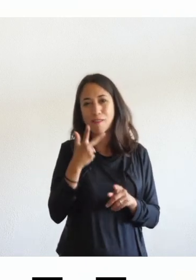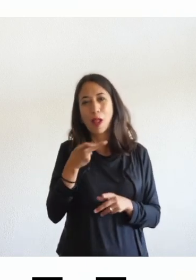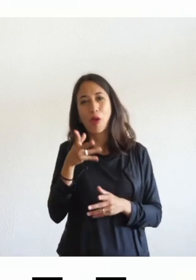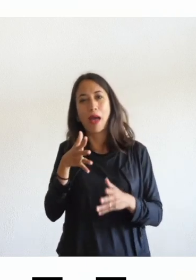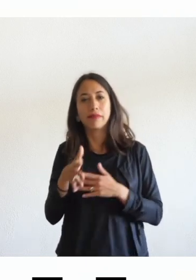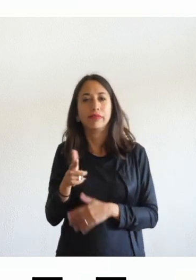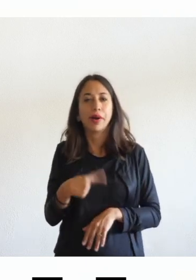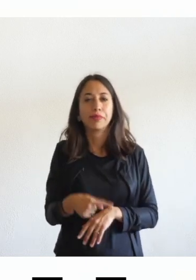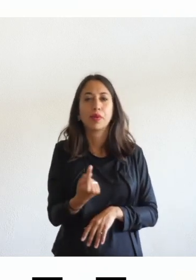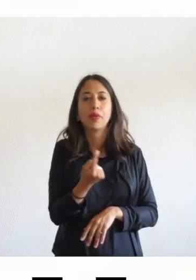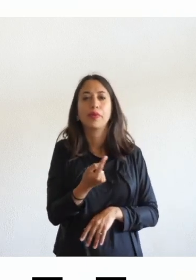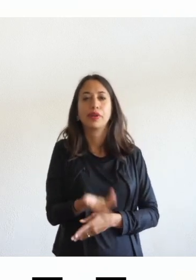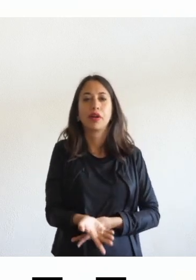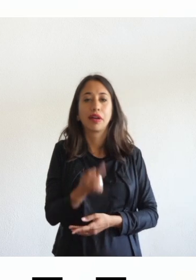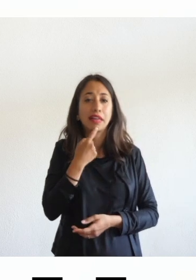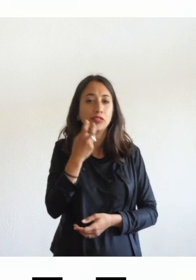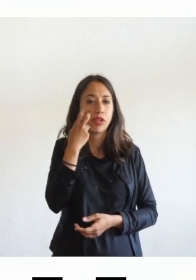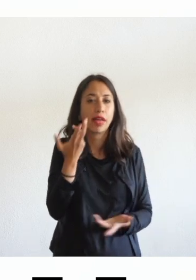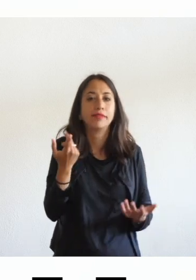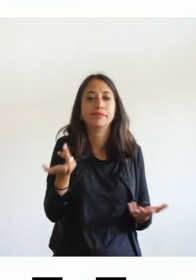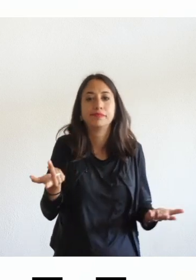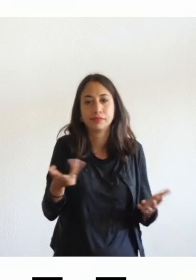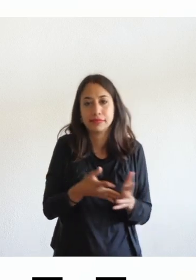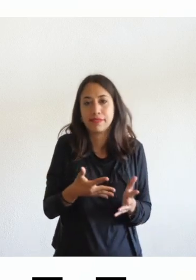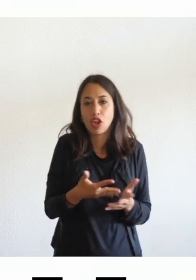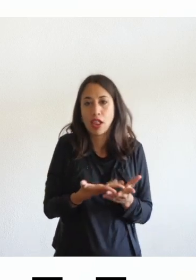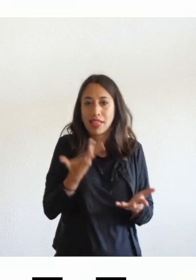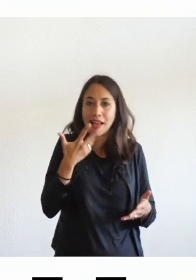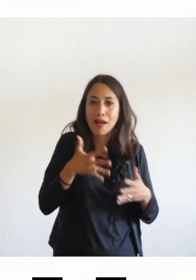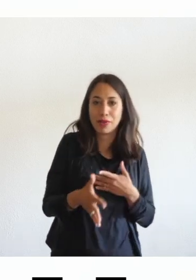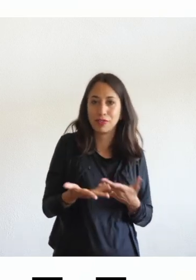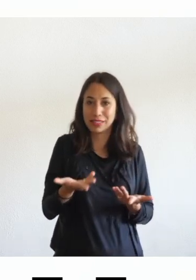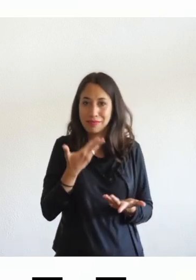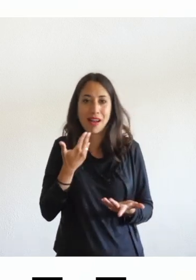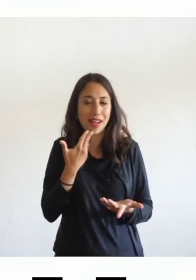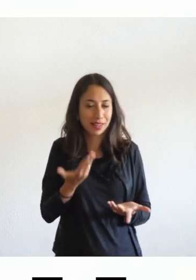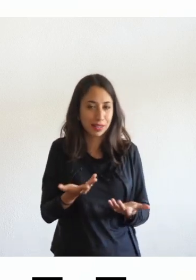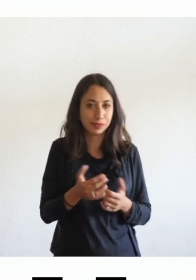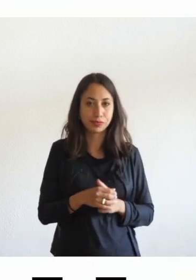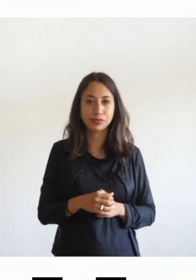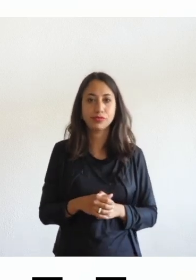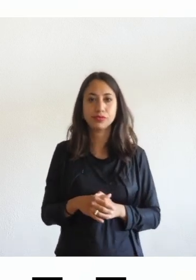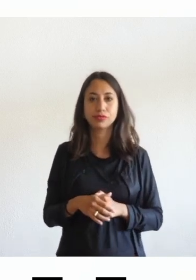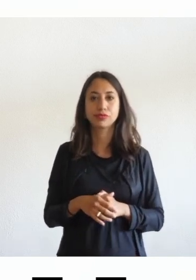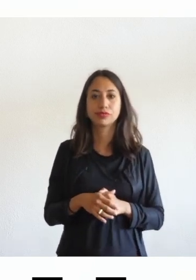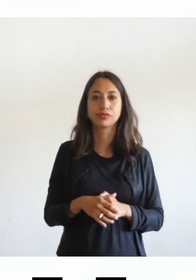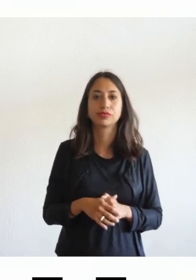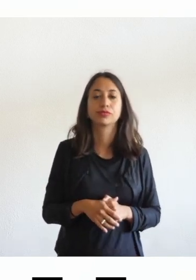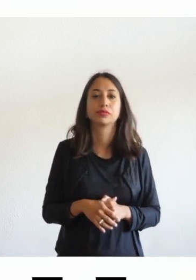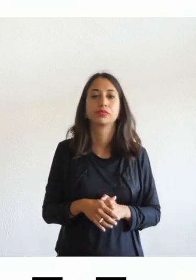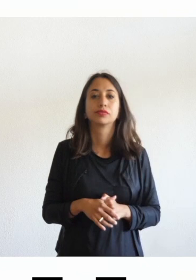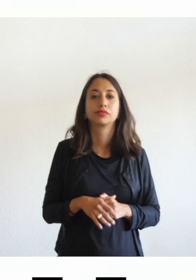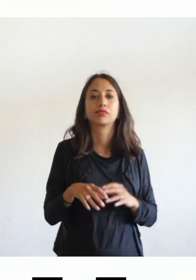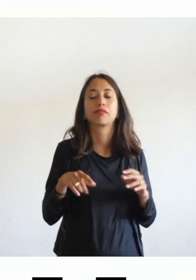l'alunno con disabilità visiva magari aveva più difficoltà a ricevere. Detto questo quando parliamo di